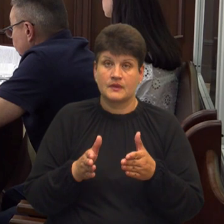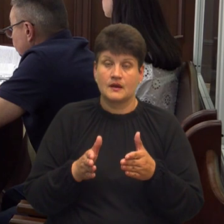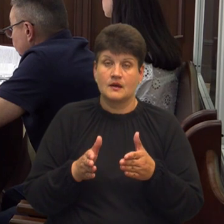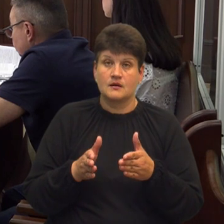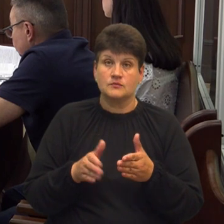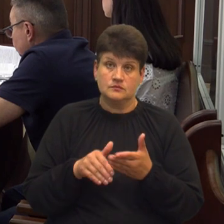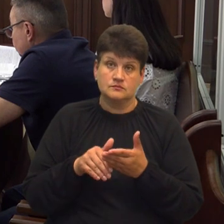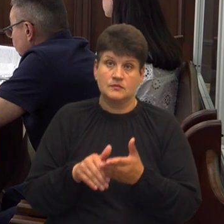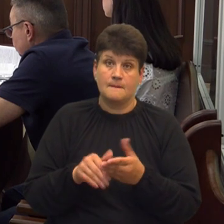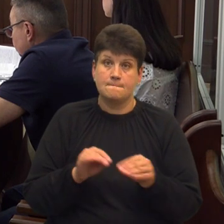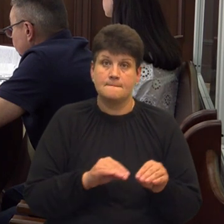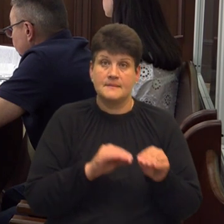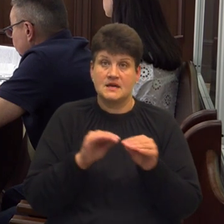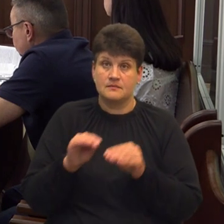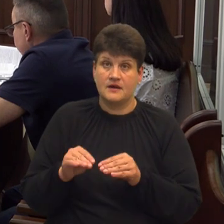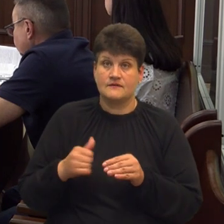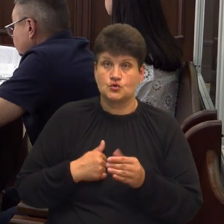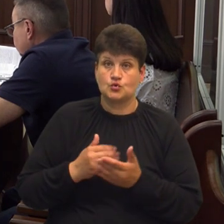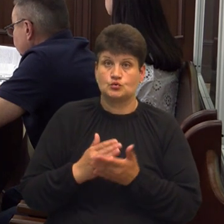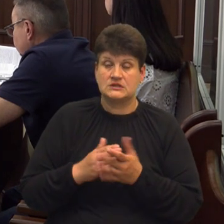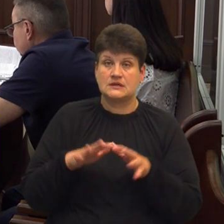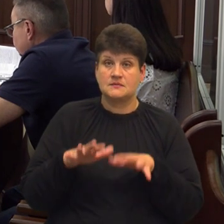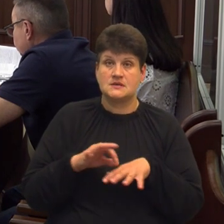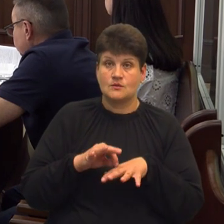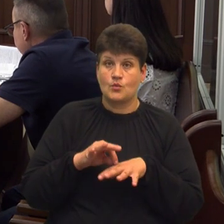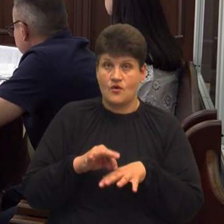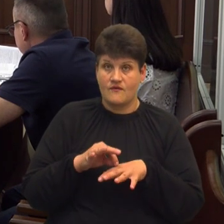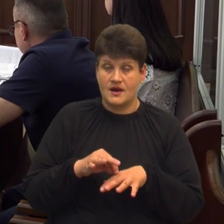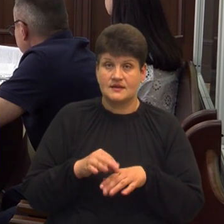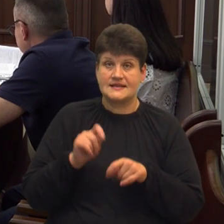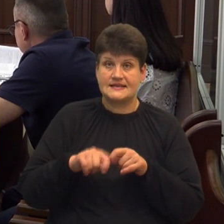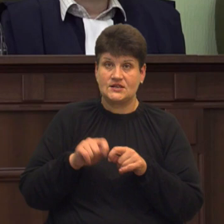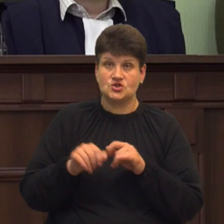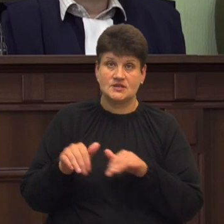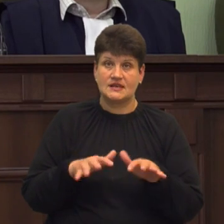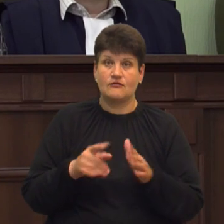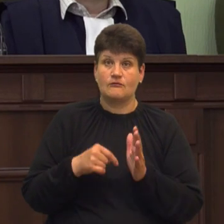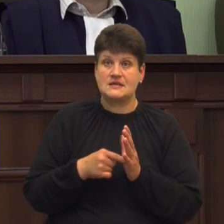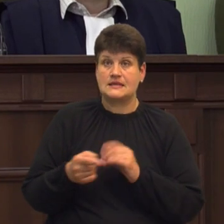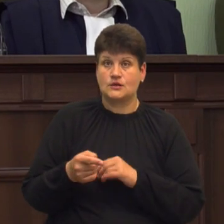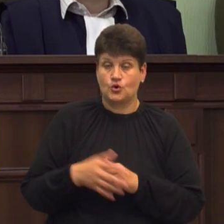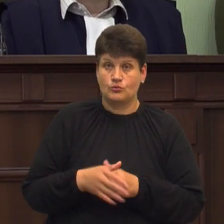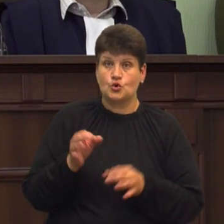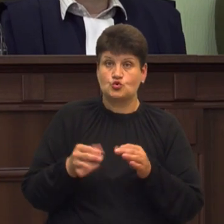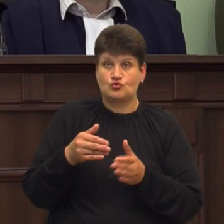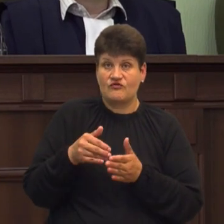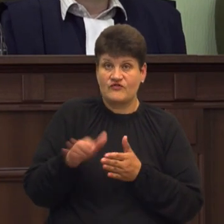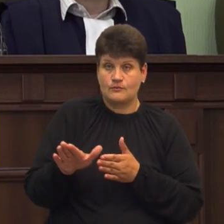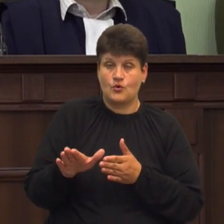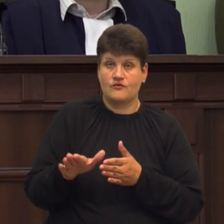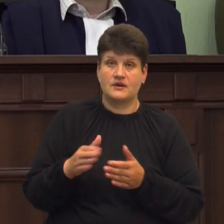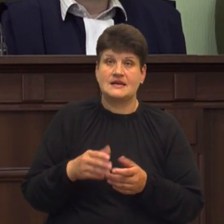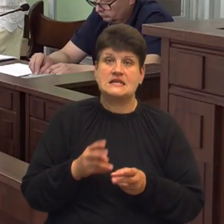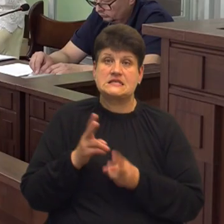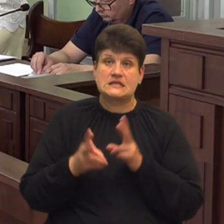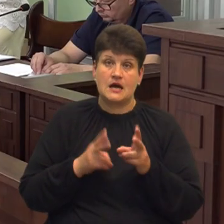сприятили перевести з військового службу за місцем проведення безпосередньо слідчих дій у місті Тернополі. Суд відмовив у задоволення апеляційної скарги